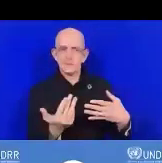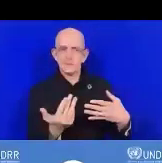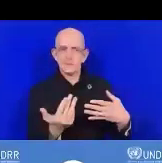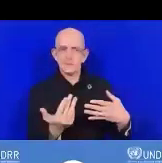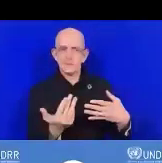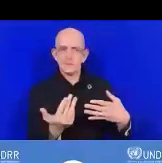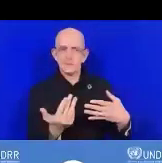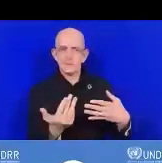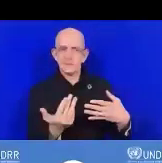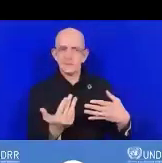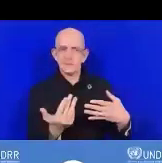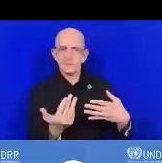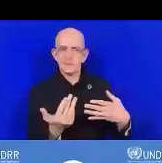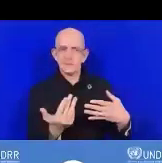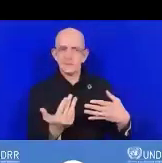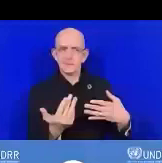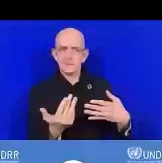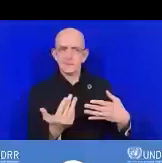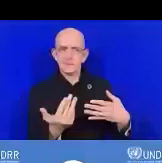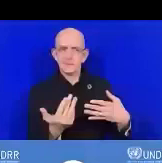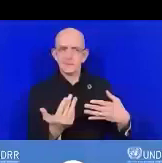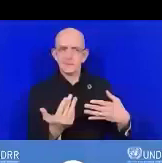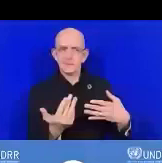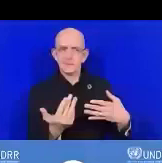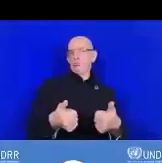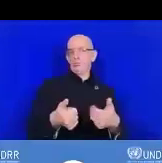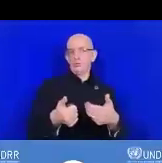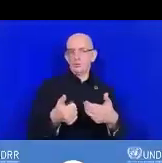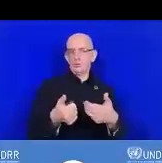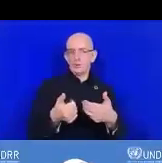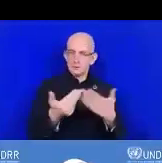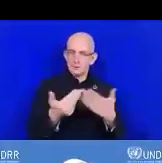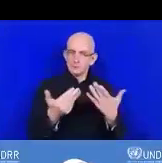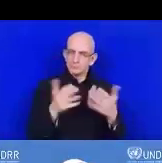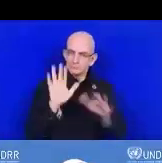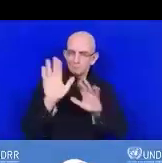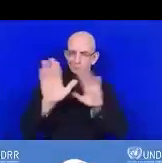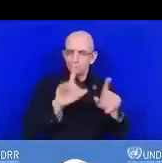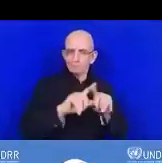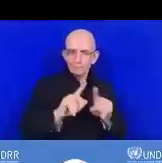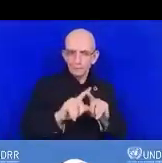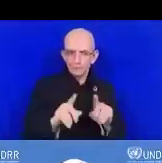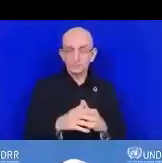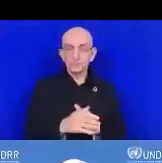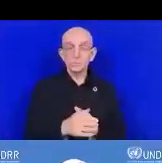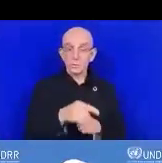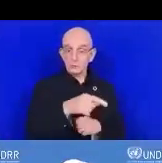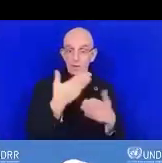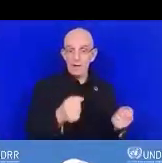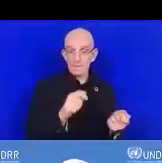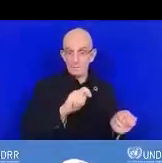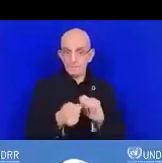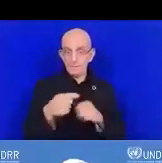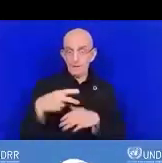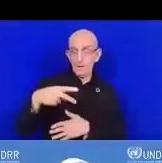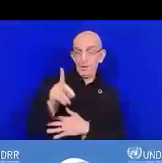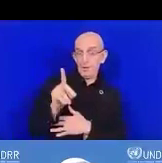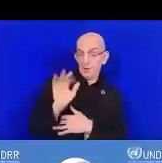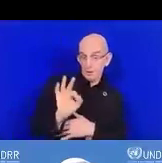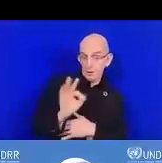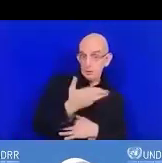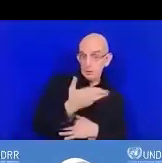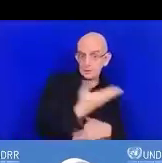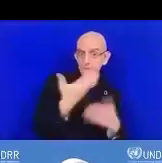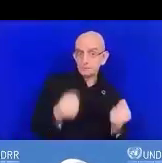Voici les formats disponibles. y a une version PDF qui est disponible. Il y a aussi une version